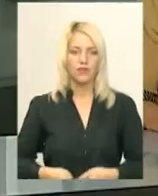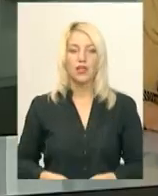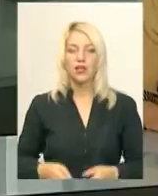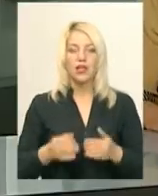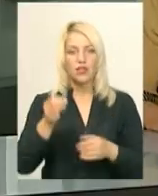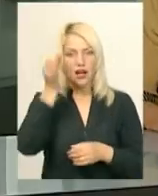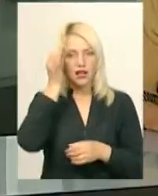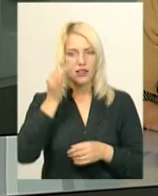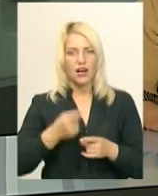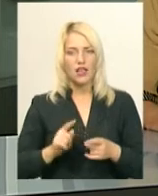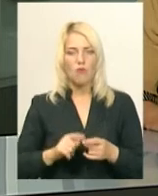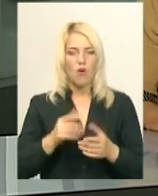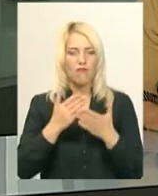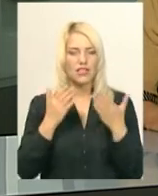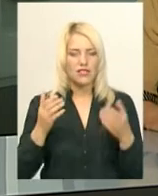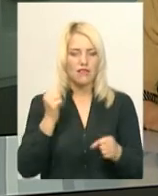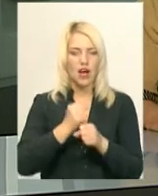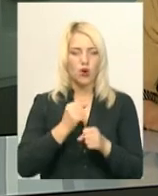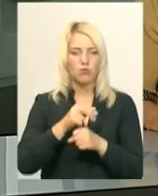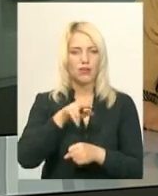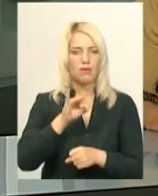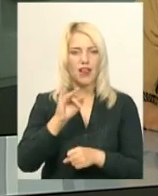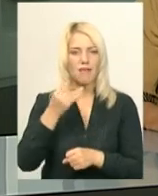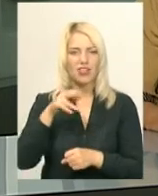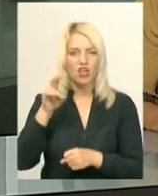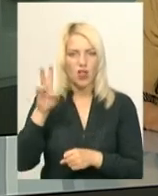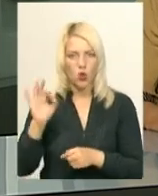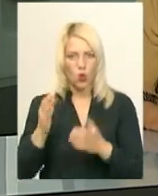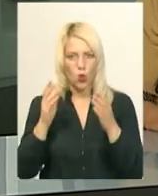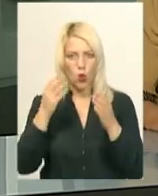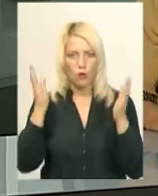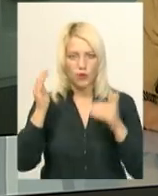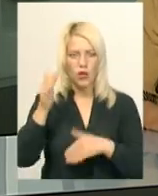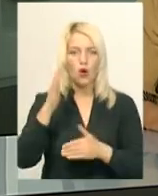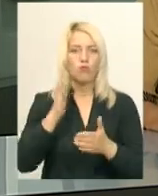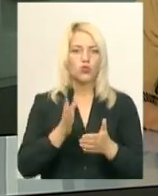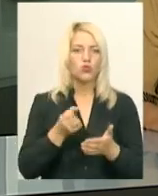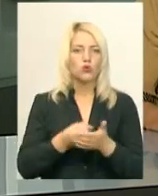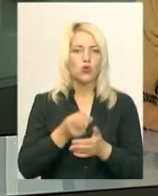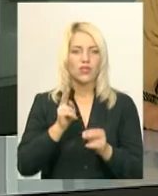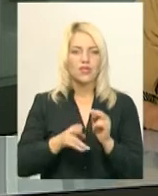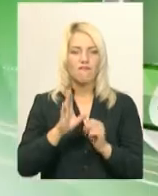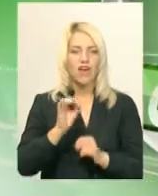Нагадаю, виставка робіт Марії Приймаченко триватиме в обласному художньому музеї до кінця вересня.